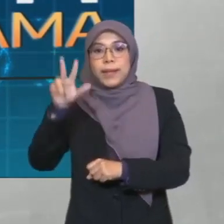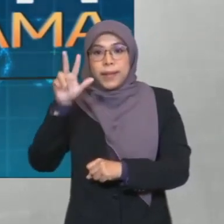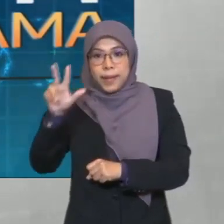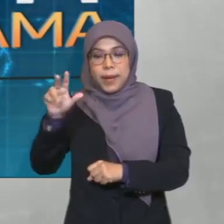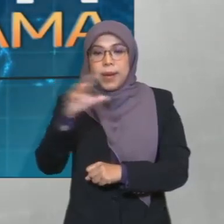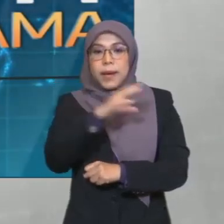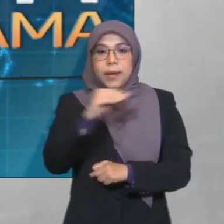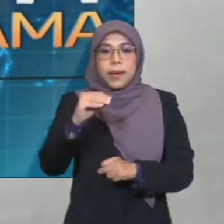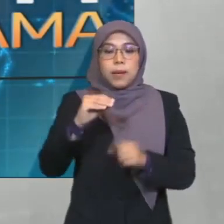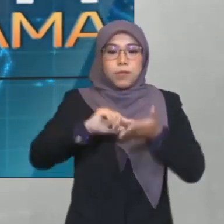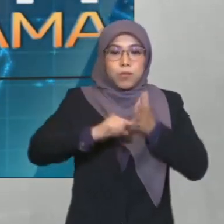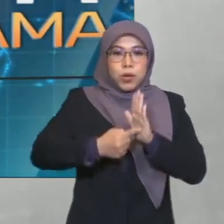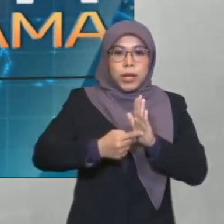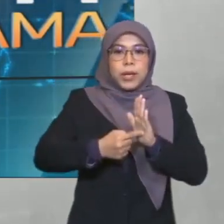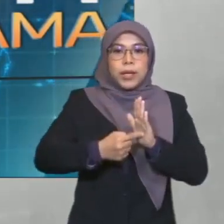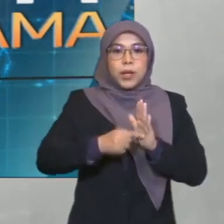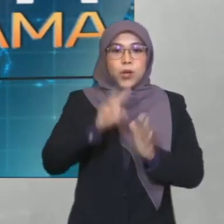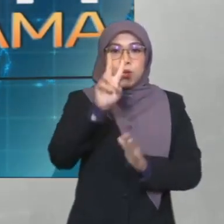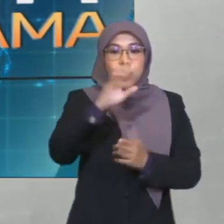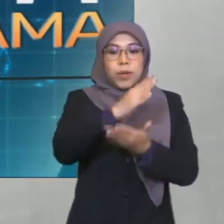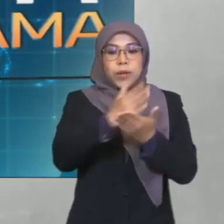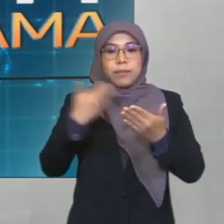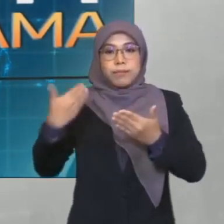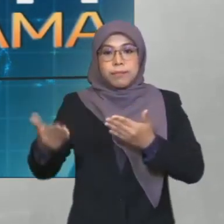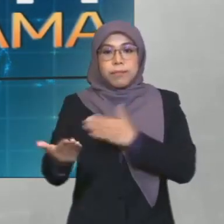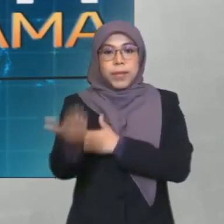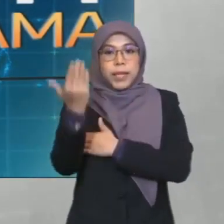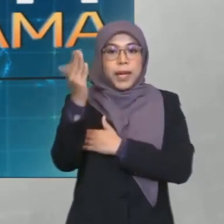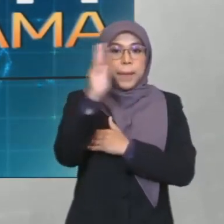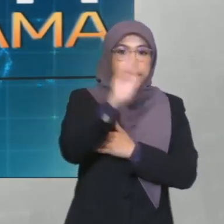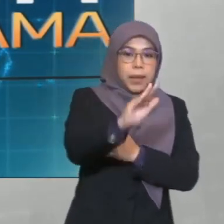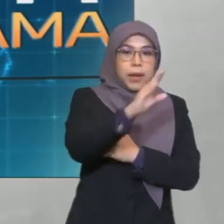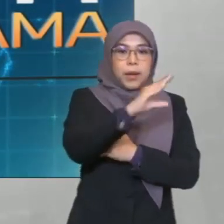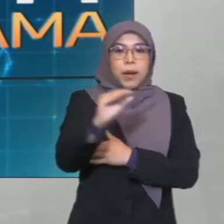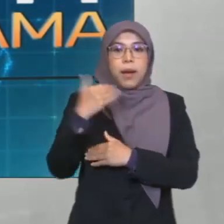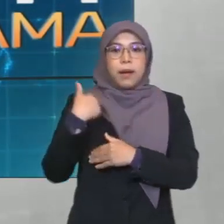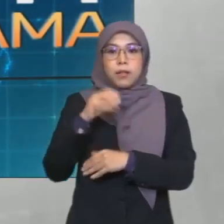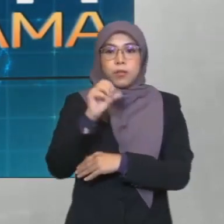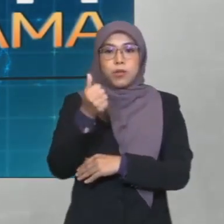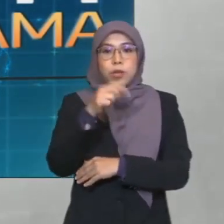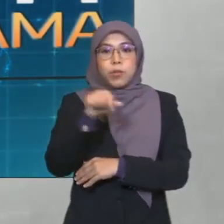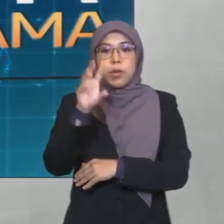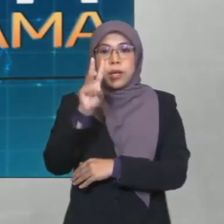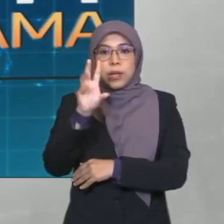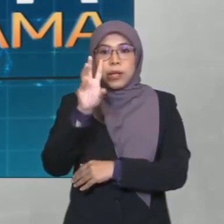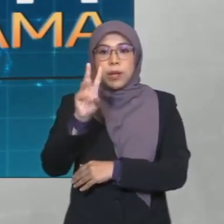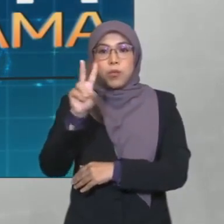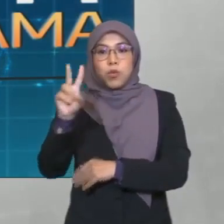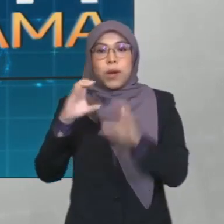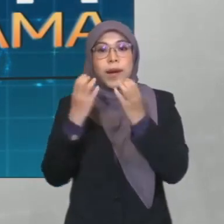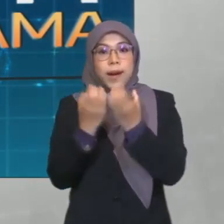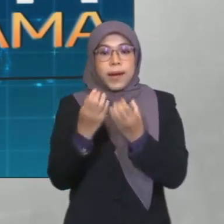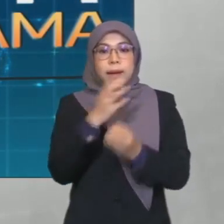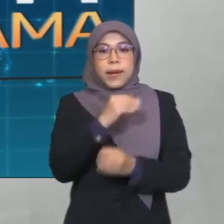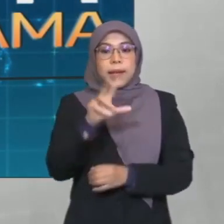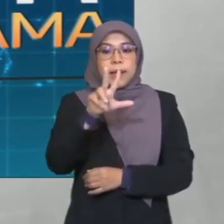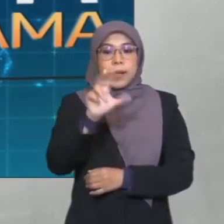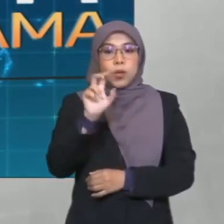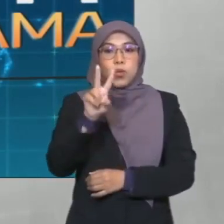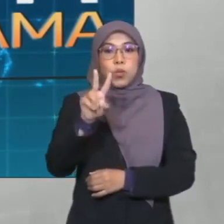tiga yang beroperasi secara dua sesi akan membabitkan 10,662 kelas dengan